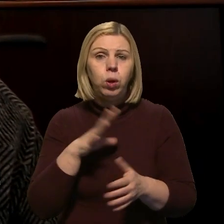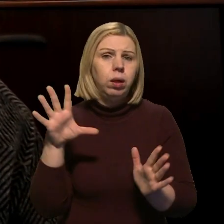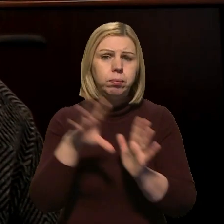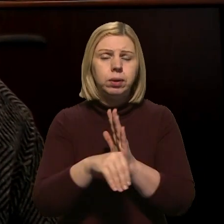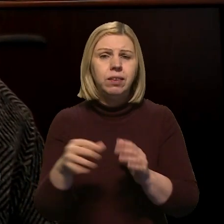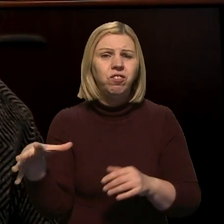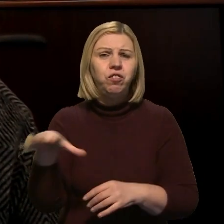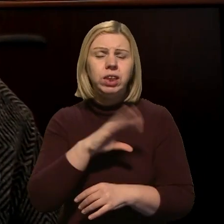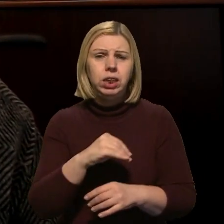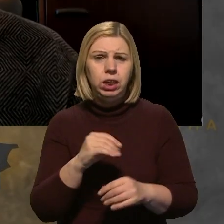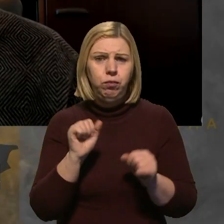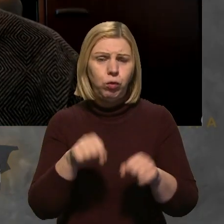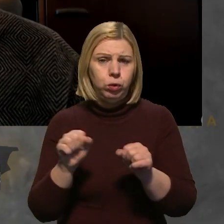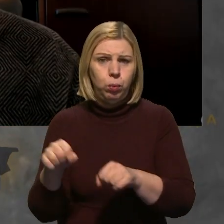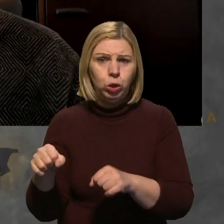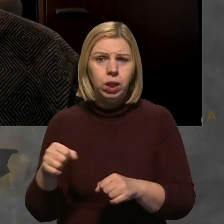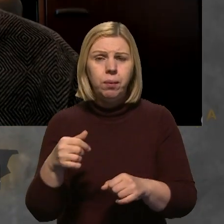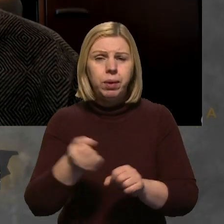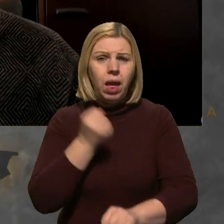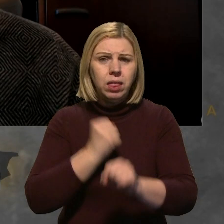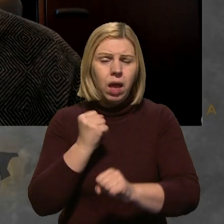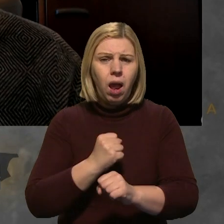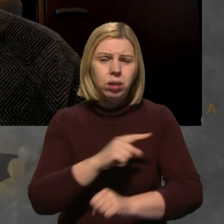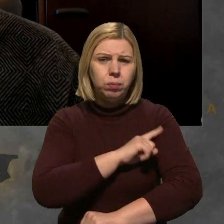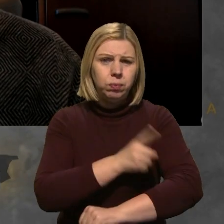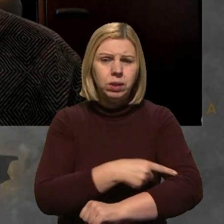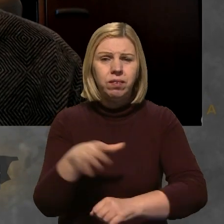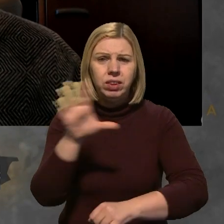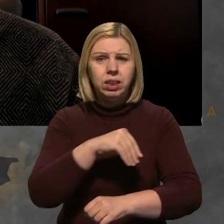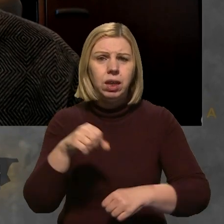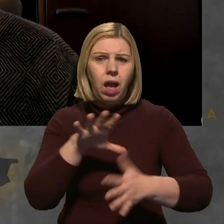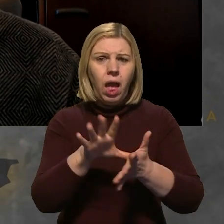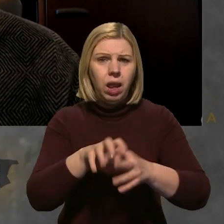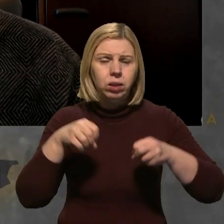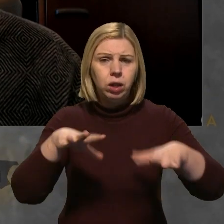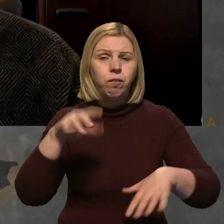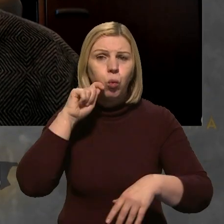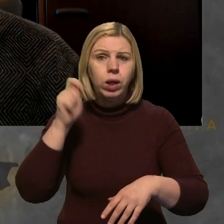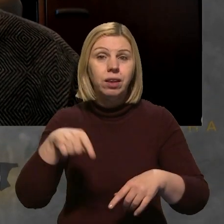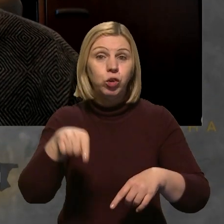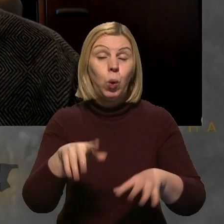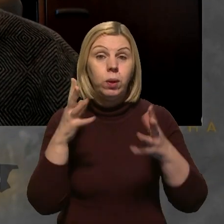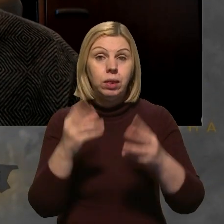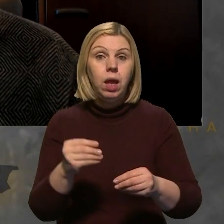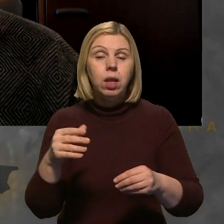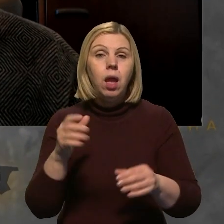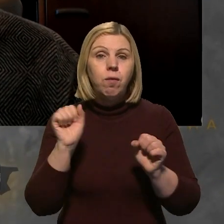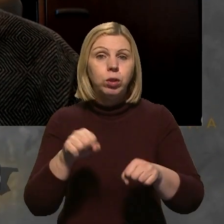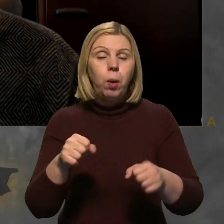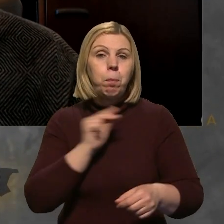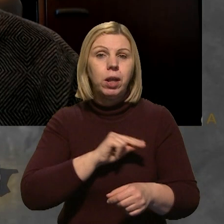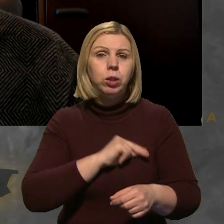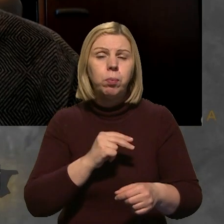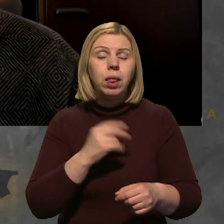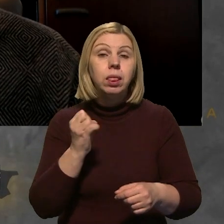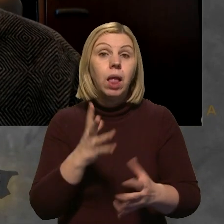всі доступні генеруючі потужності, всі електростанції, які були в Україні на той момент доступні, працювали на